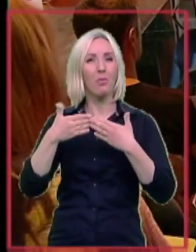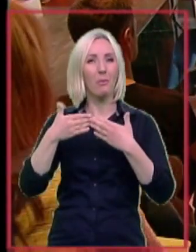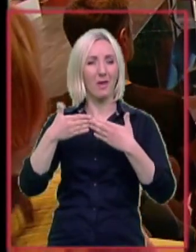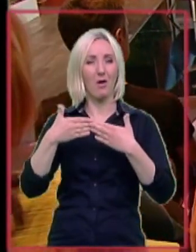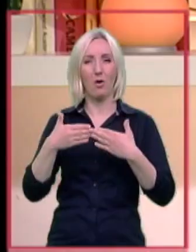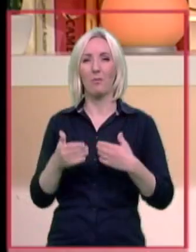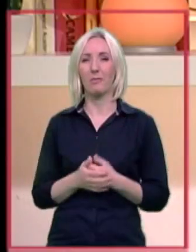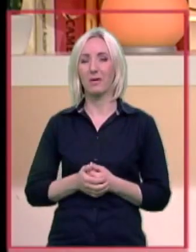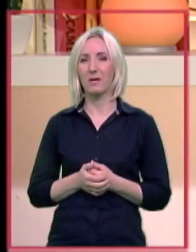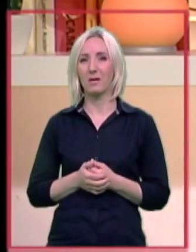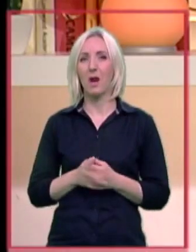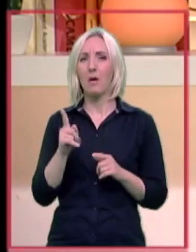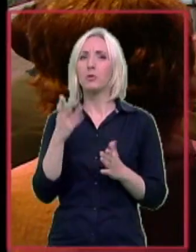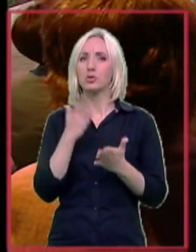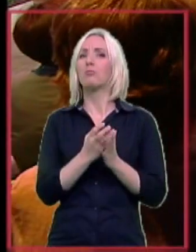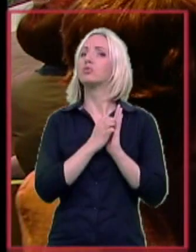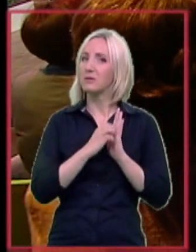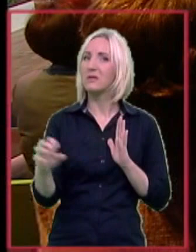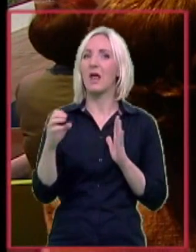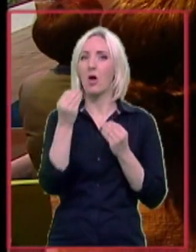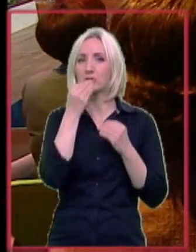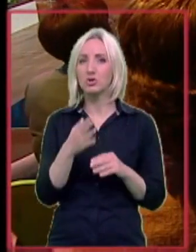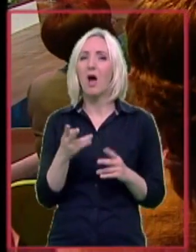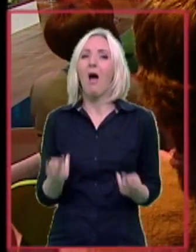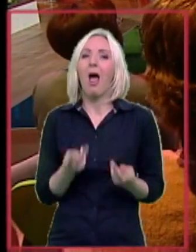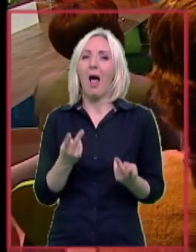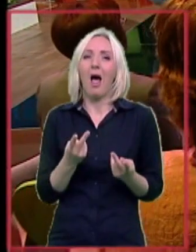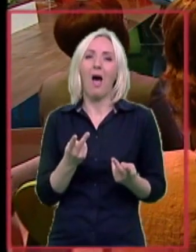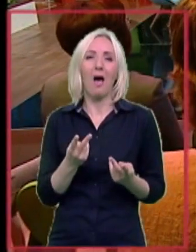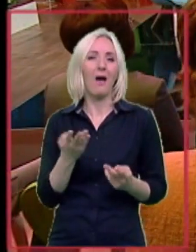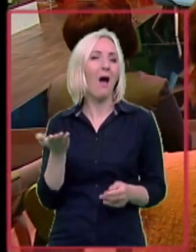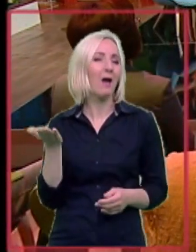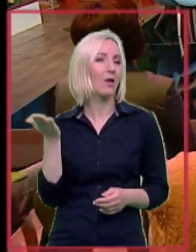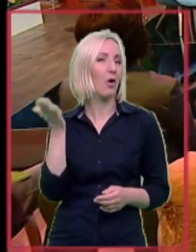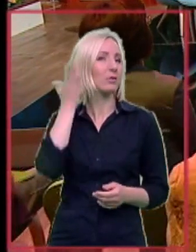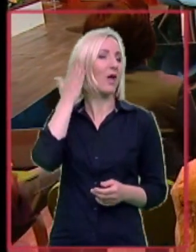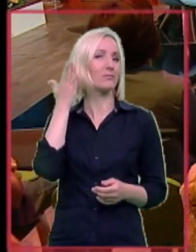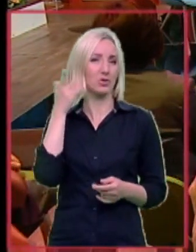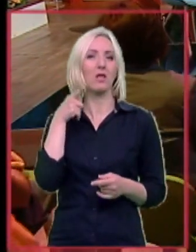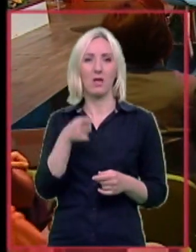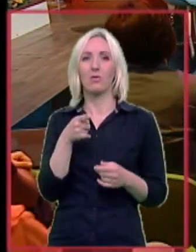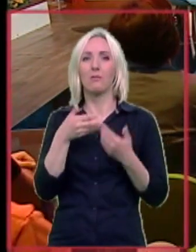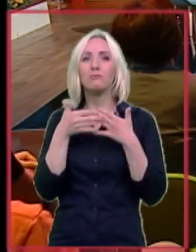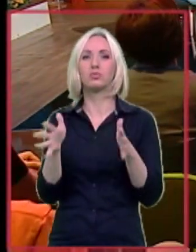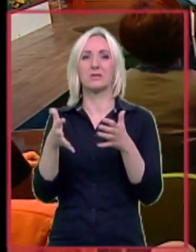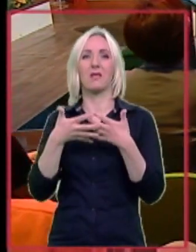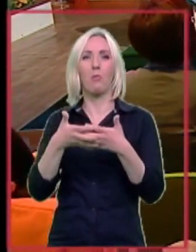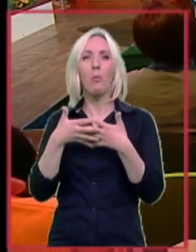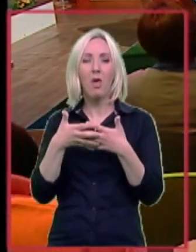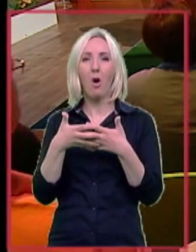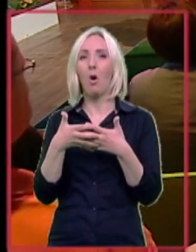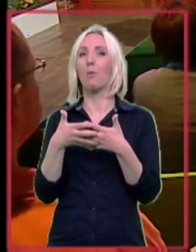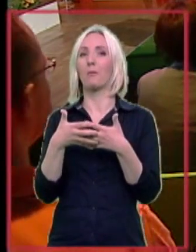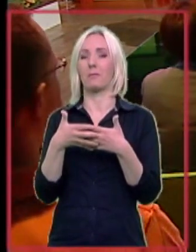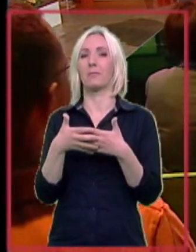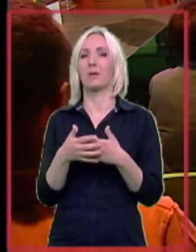dođe do nekih trajnijih oštećenja. Ono lagano prijateljsko otapšanje po uvu, to dolazi obično do pustenja bubne opne, koja dovodi trenutno do